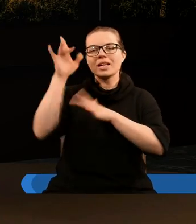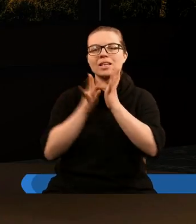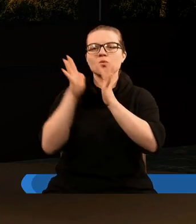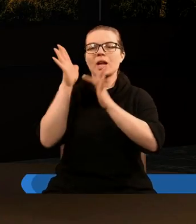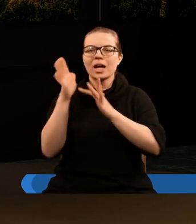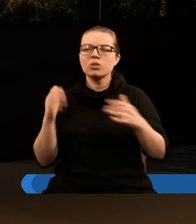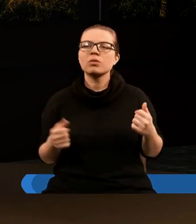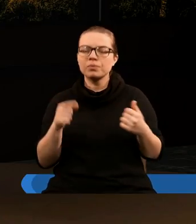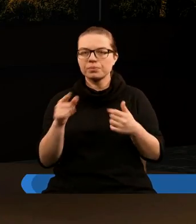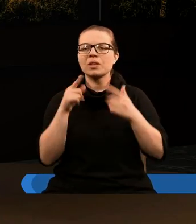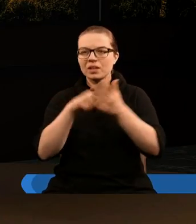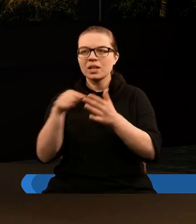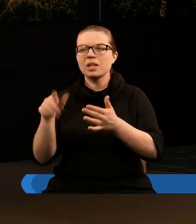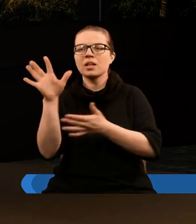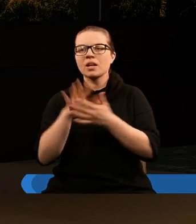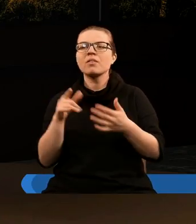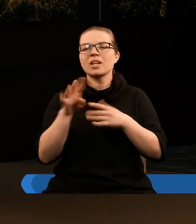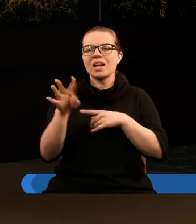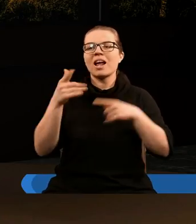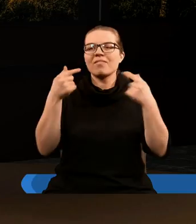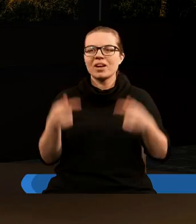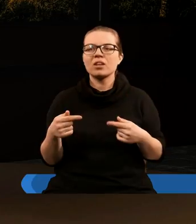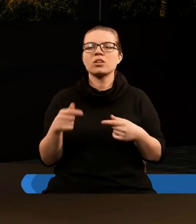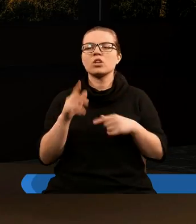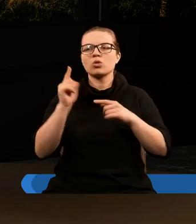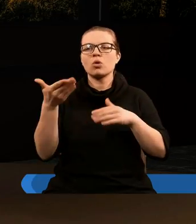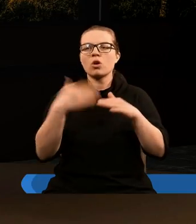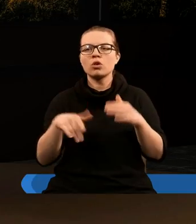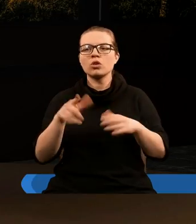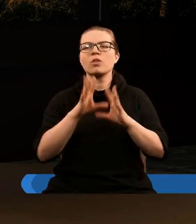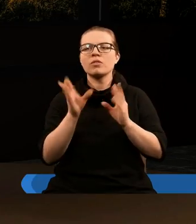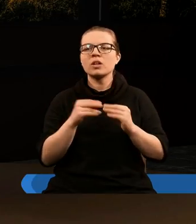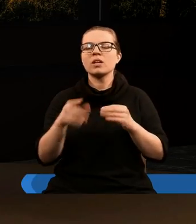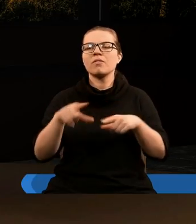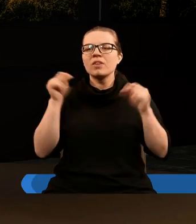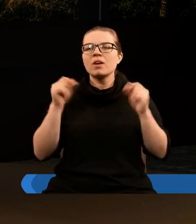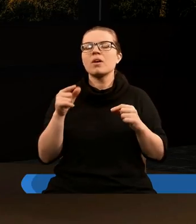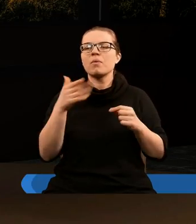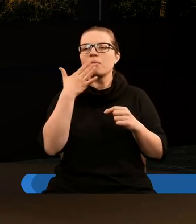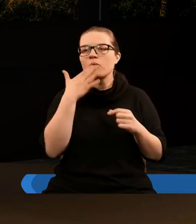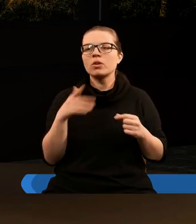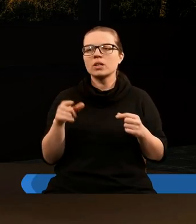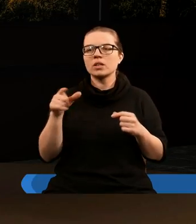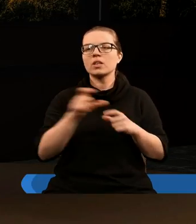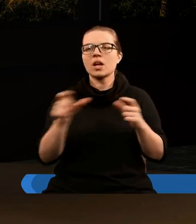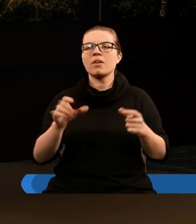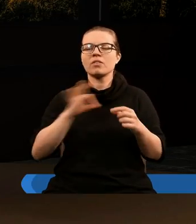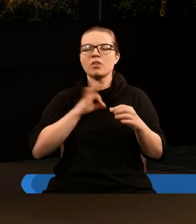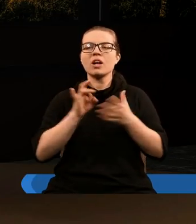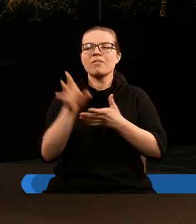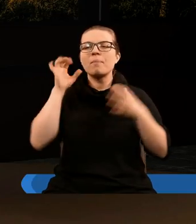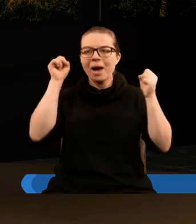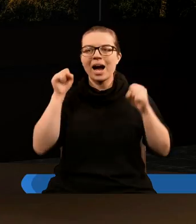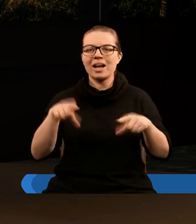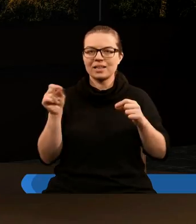Wskazuje to na to też 14 werset 7 rozdziału, że to są ci, którzy wyprali, wybielili szaty swoje i wykrwi